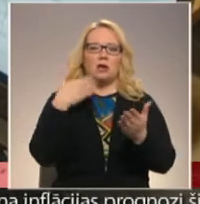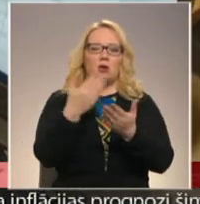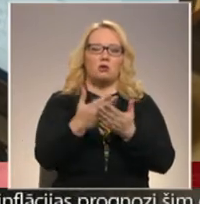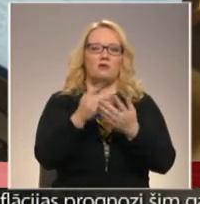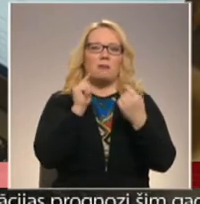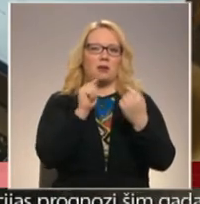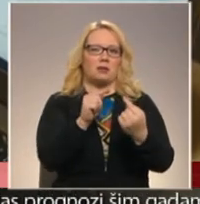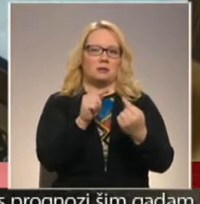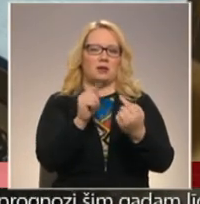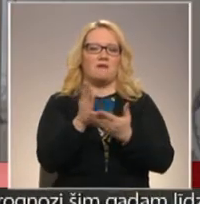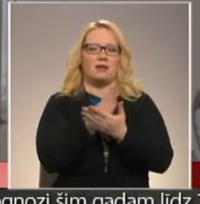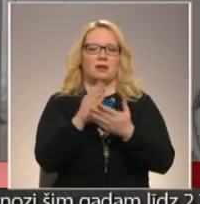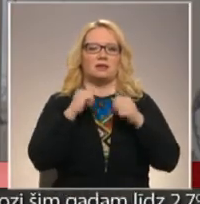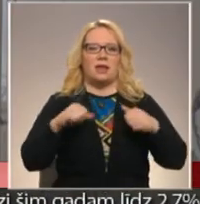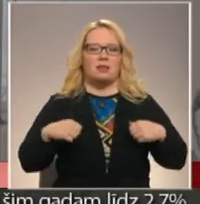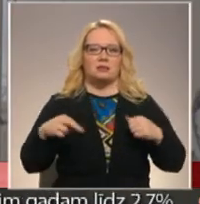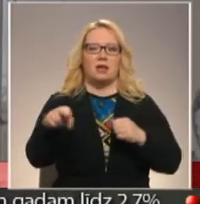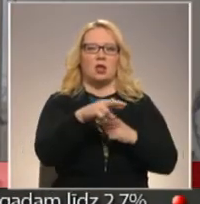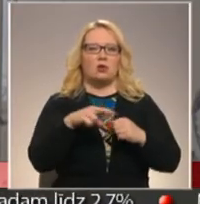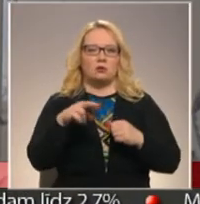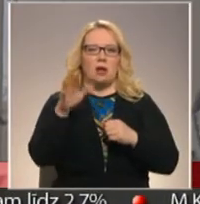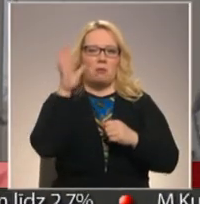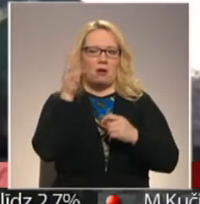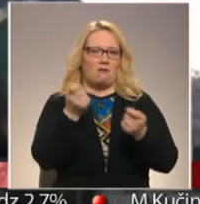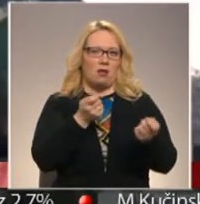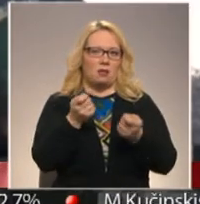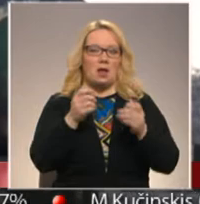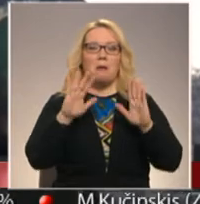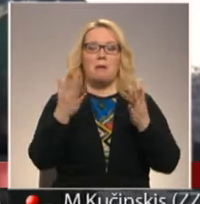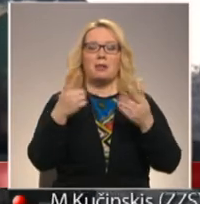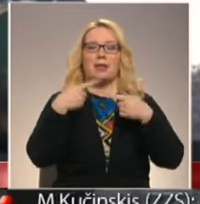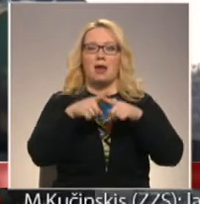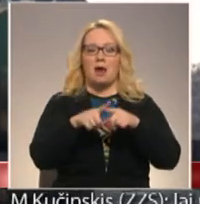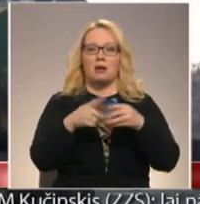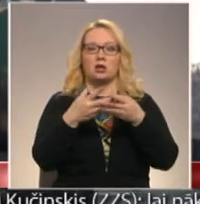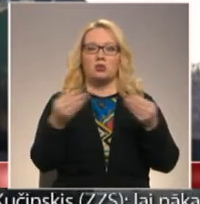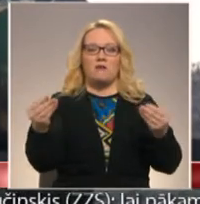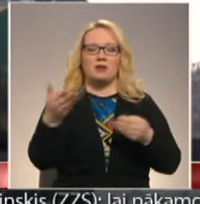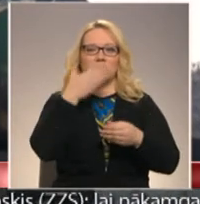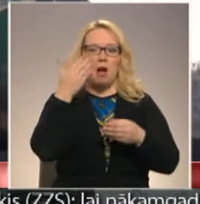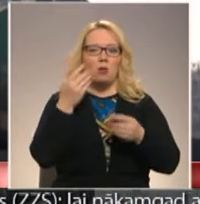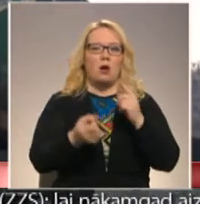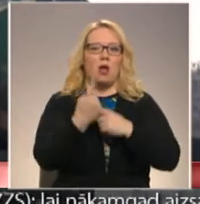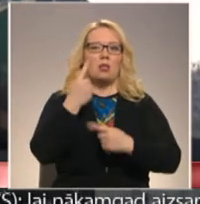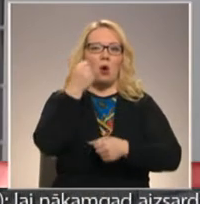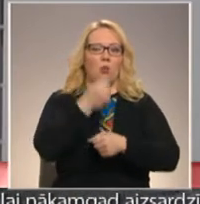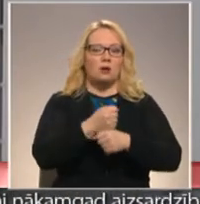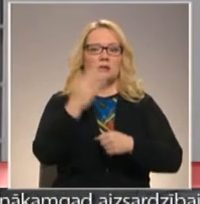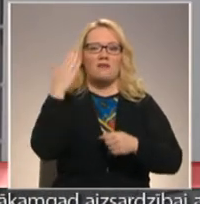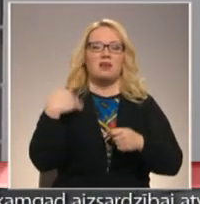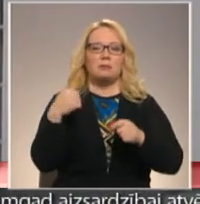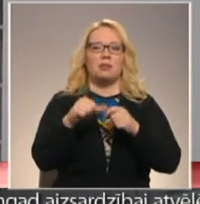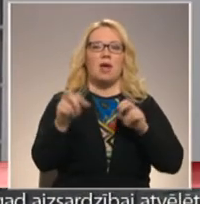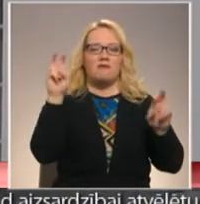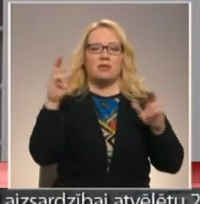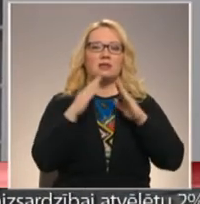vai pretenzijas vids dienestu Ventspils reģionālajā pārvaldē. Savukārt tie kārtas, kas novērsīs smakas, ko rada osta Ventspils naftas